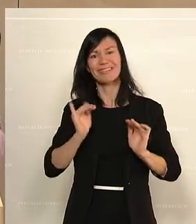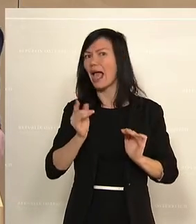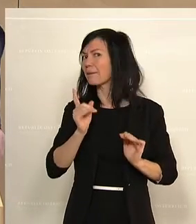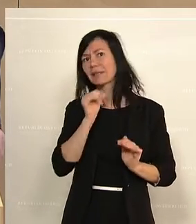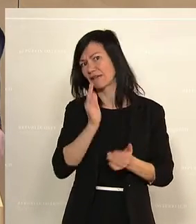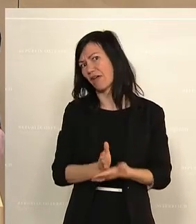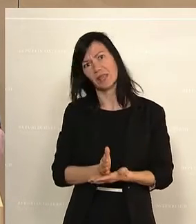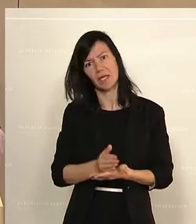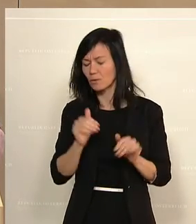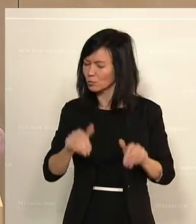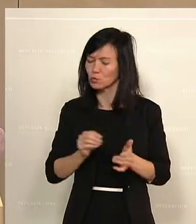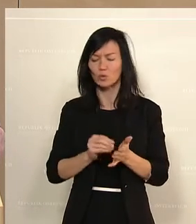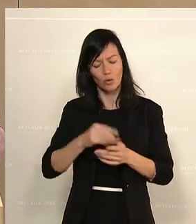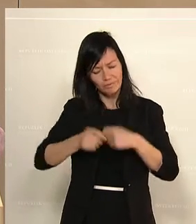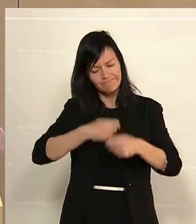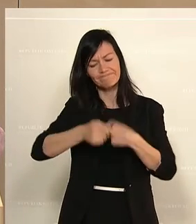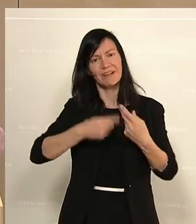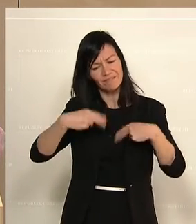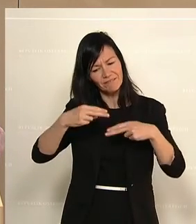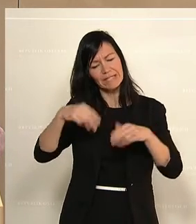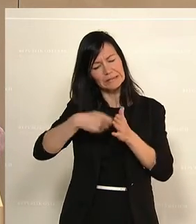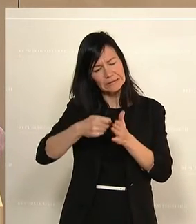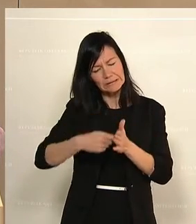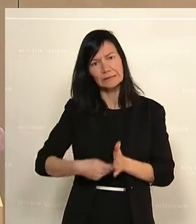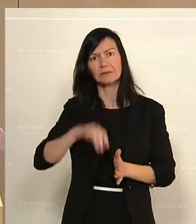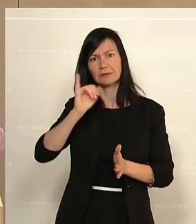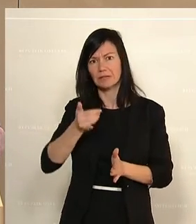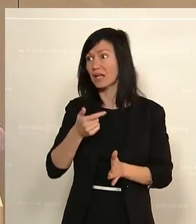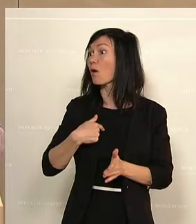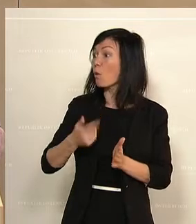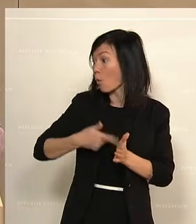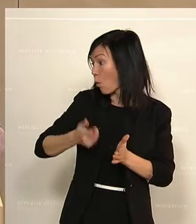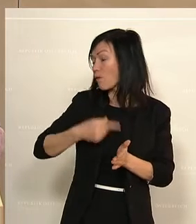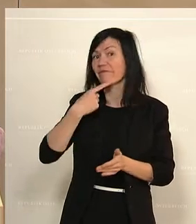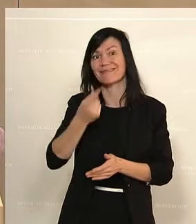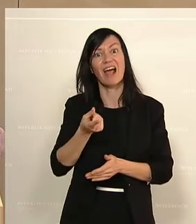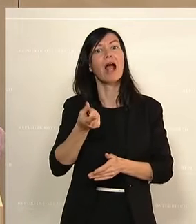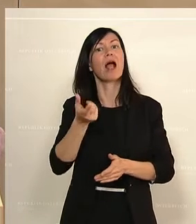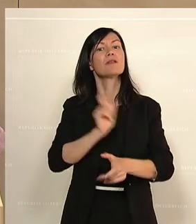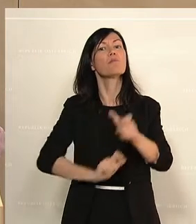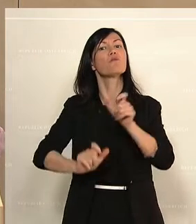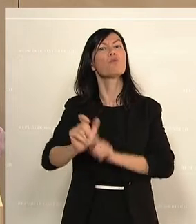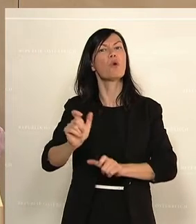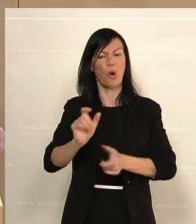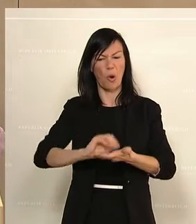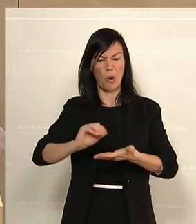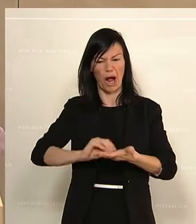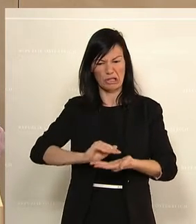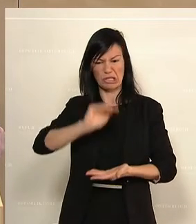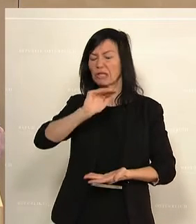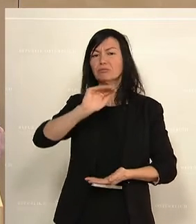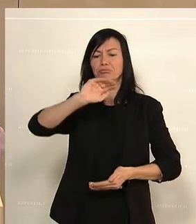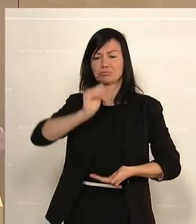diesbezüglich schon öfters als Entbürokratierungsmaßnahme eine Erhöhung des